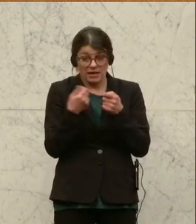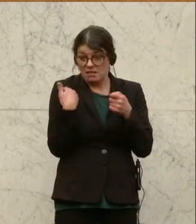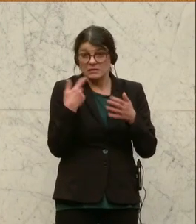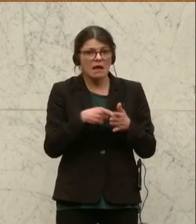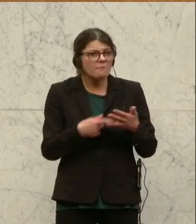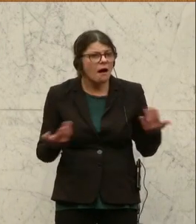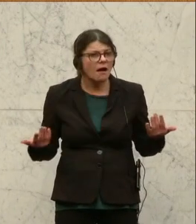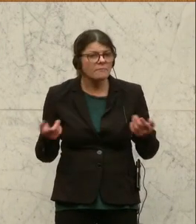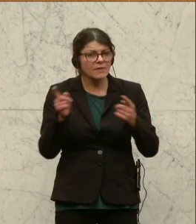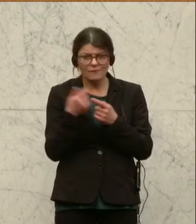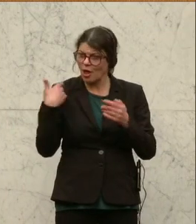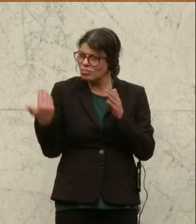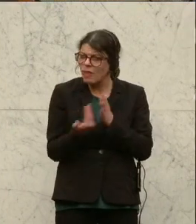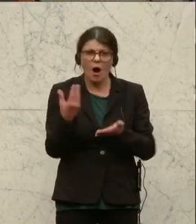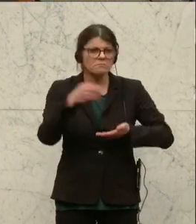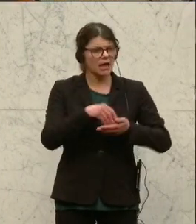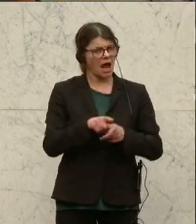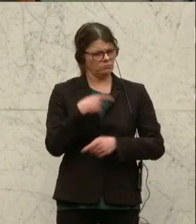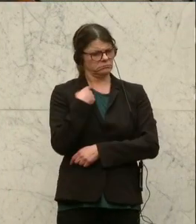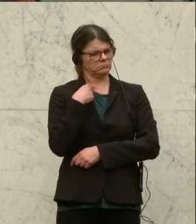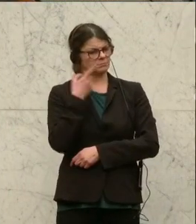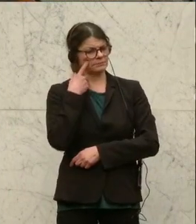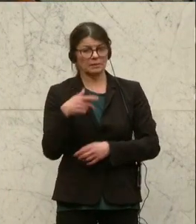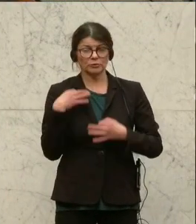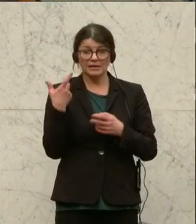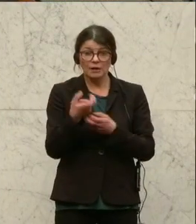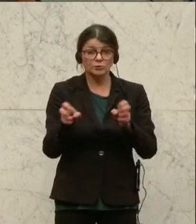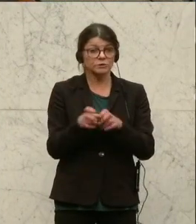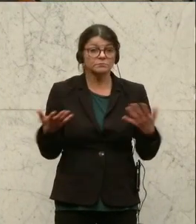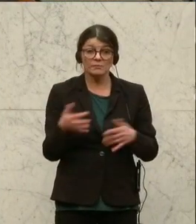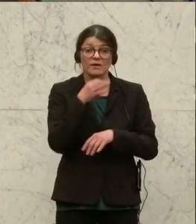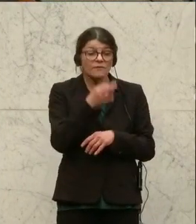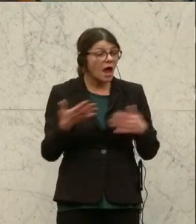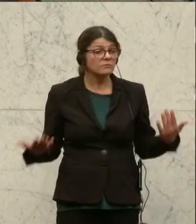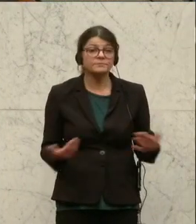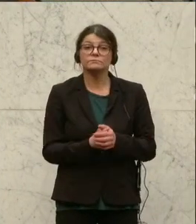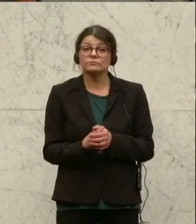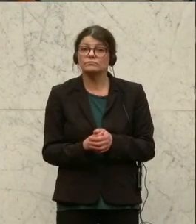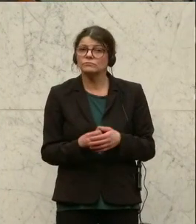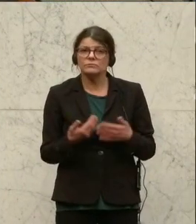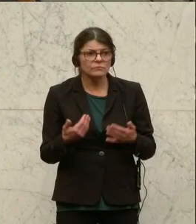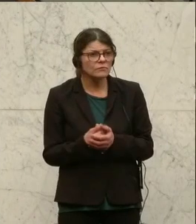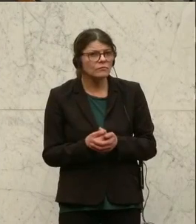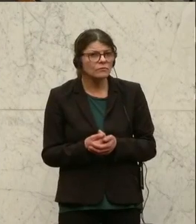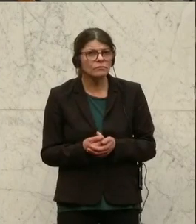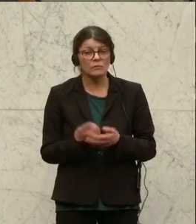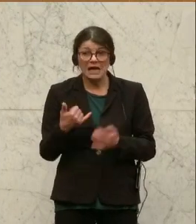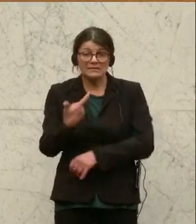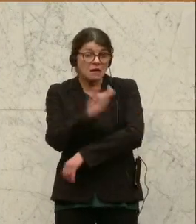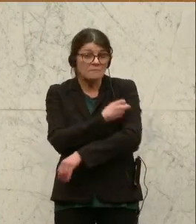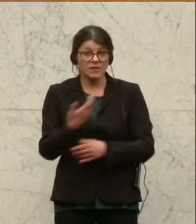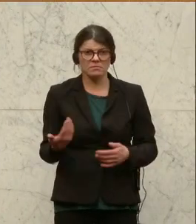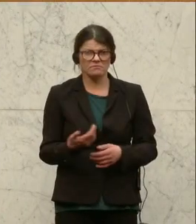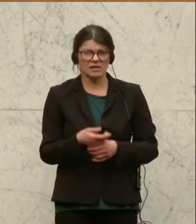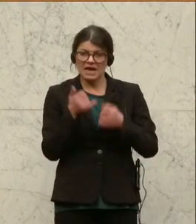durchaus auch mit einem neuen Aspekt eben auch konfrontiert zu werden im Gesundheitsausschuss, nämlich um die Frage, wo es um die Frage gegangen ist, ist Impfen oder ist